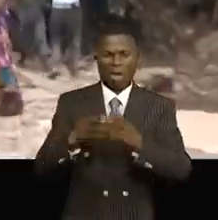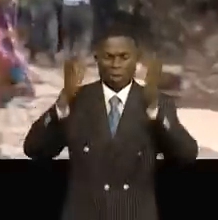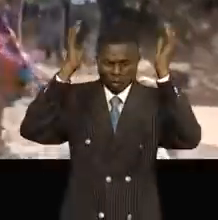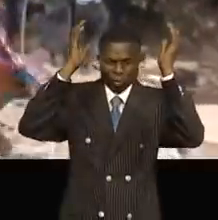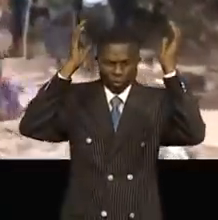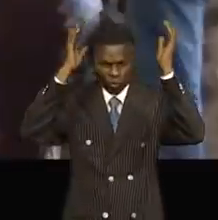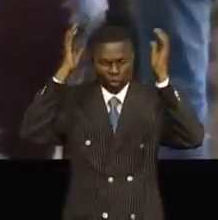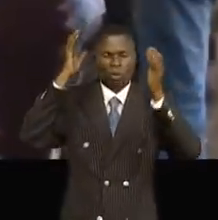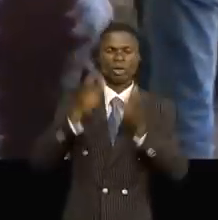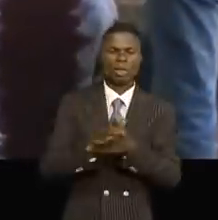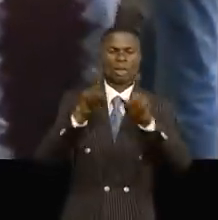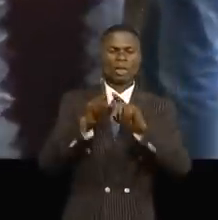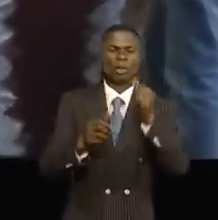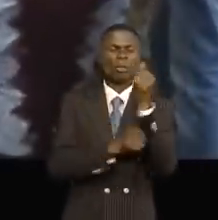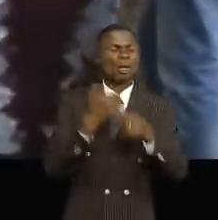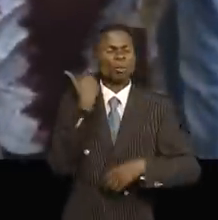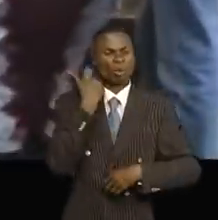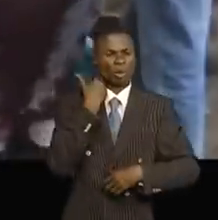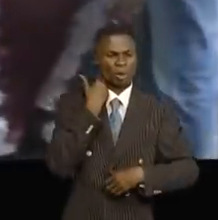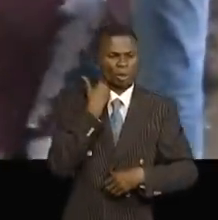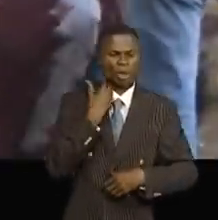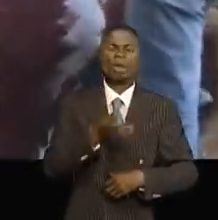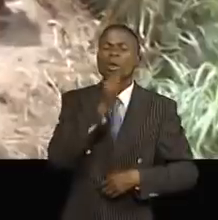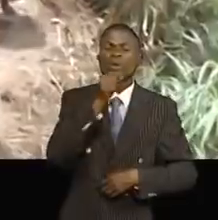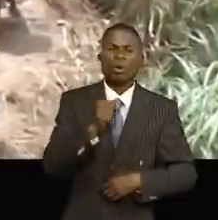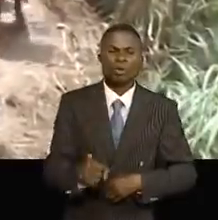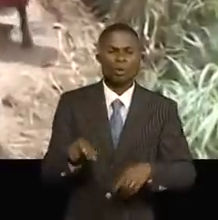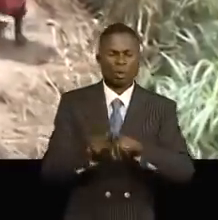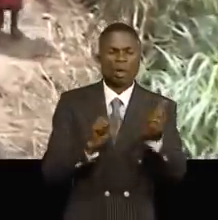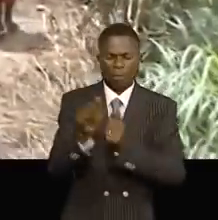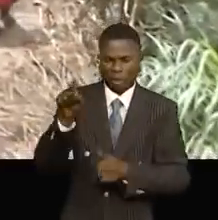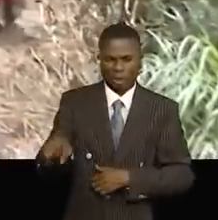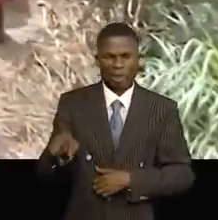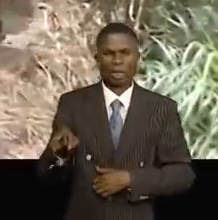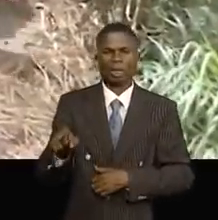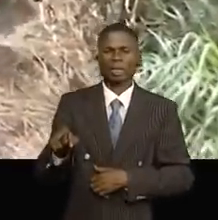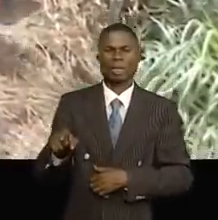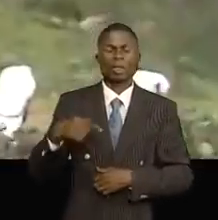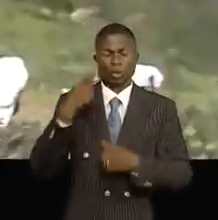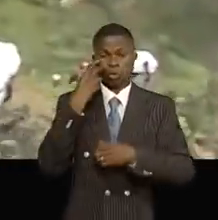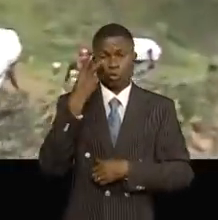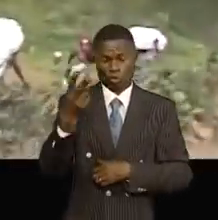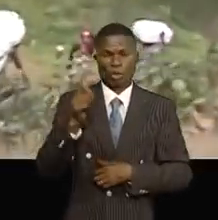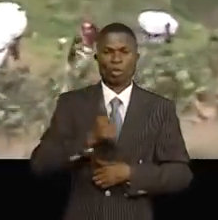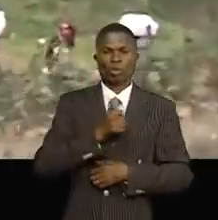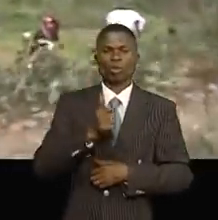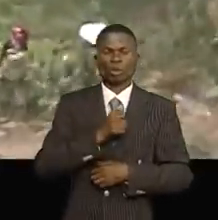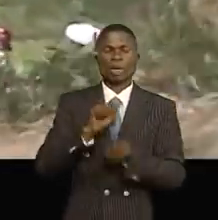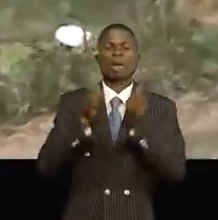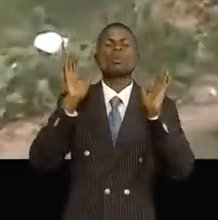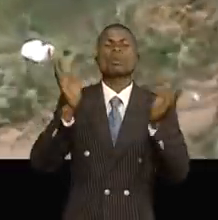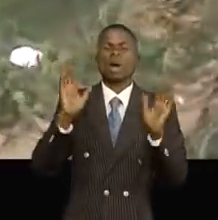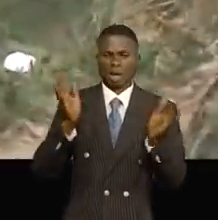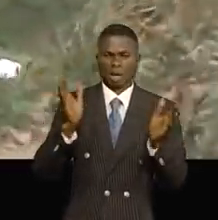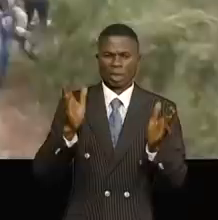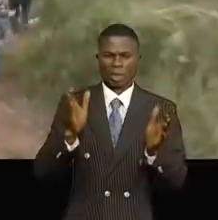bagage. Même les personnes malades de troisième âge passent par là. Nous avions assisté aux événements tragiques